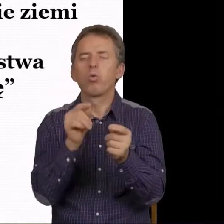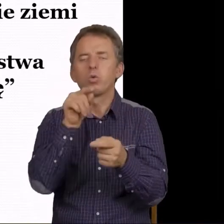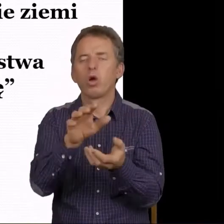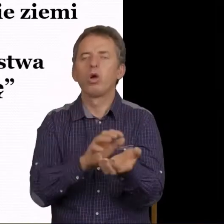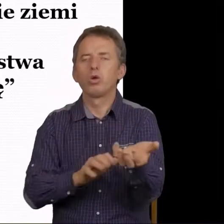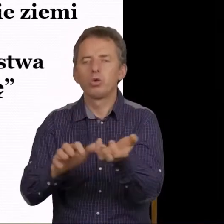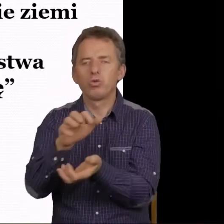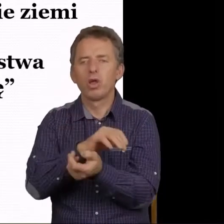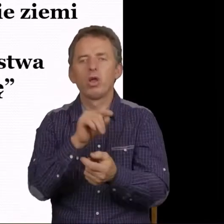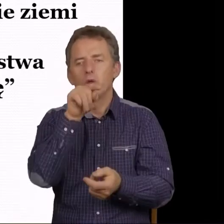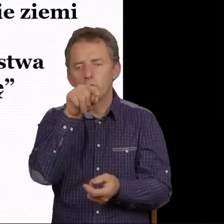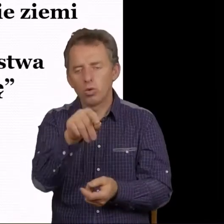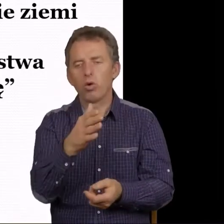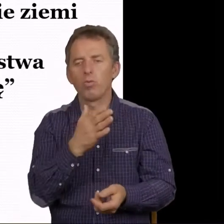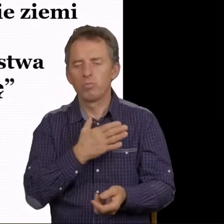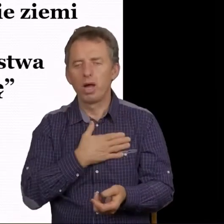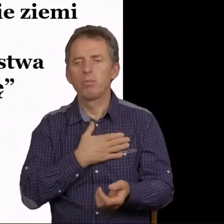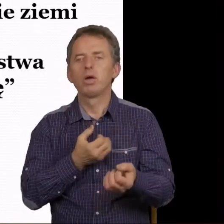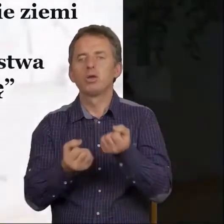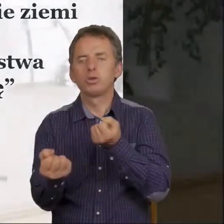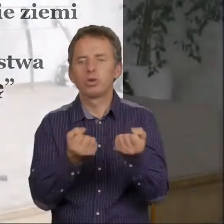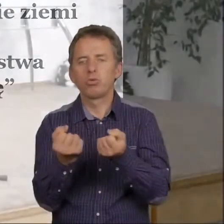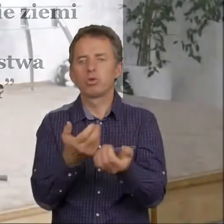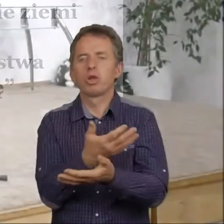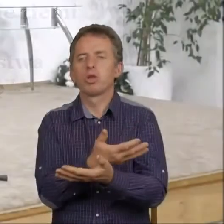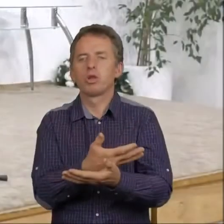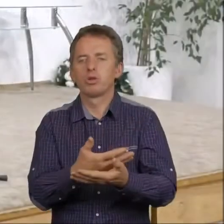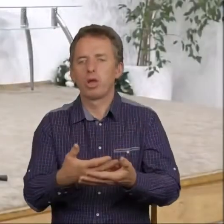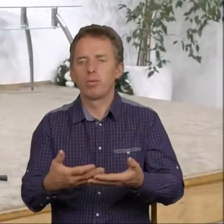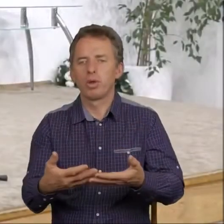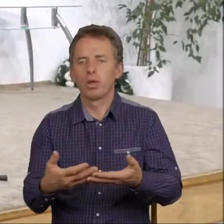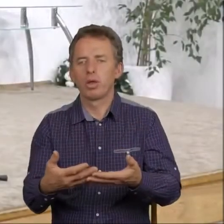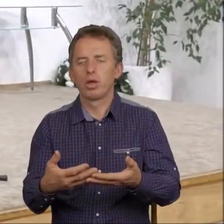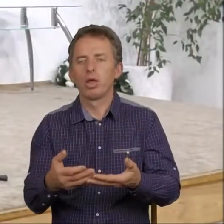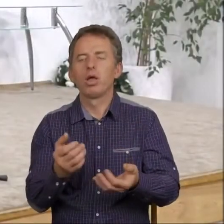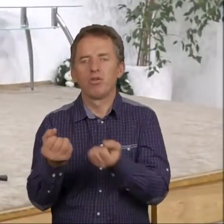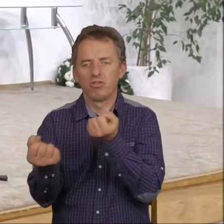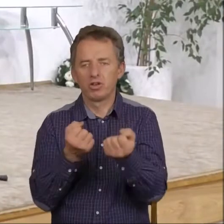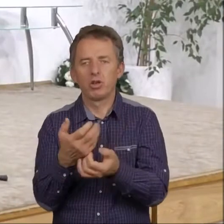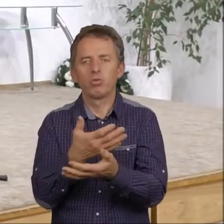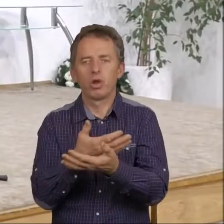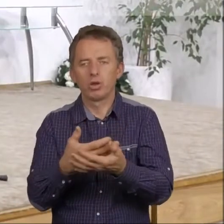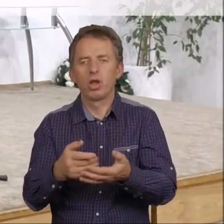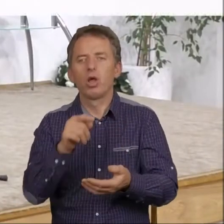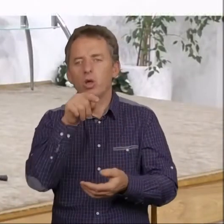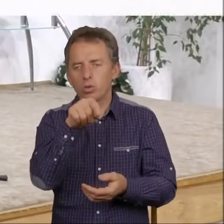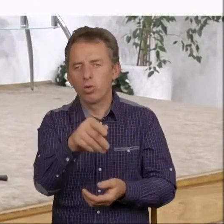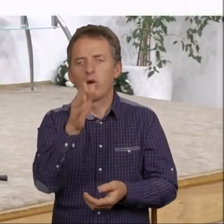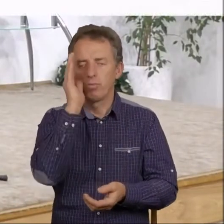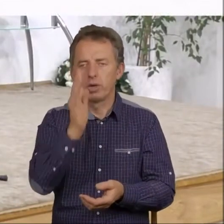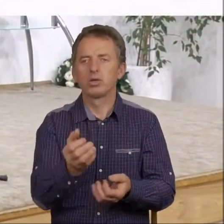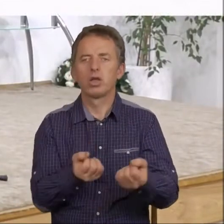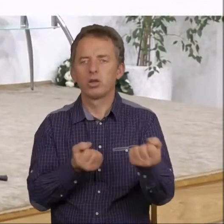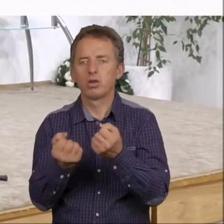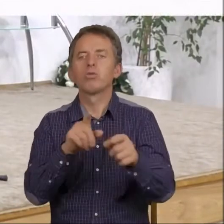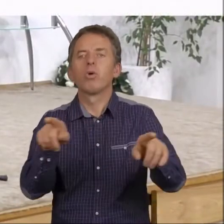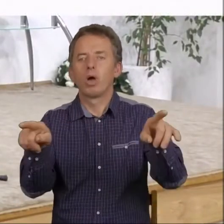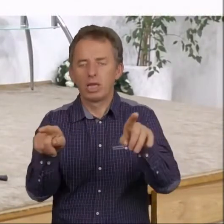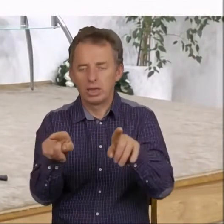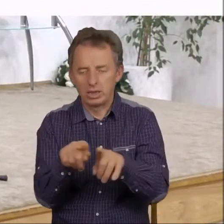Tu i tu mamy trzęsienie ziemi, prawda? Tu trzęsła się ziemia i tu będzie się trzęsła też.